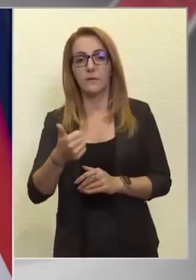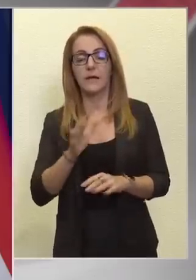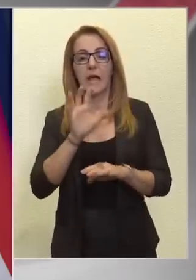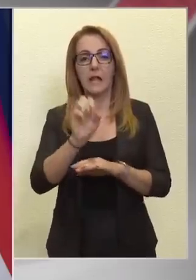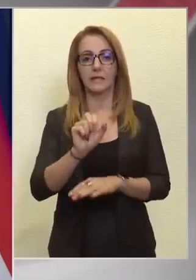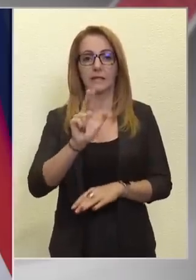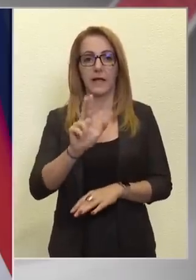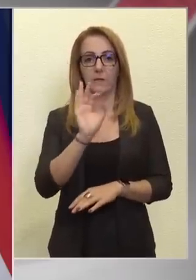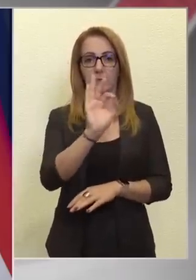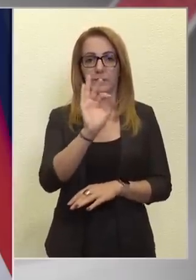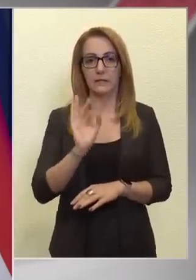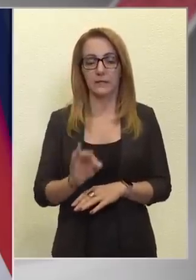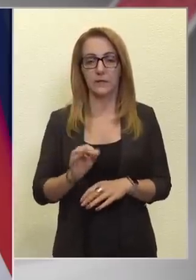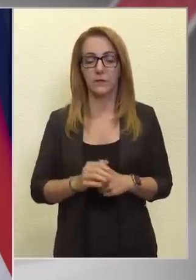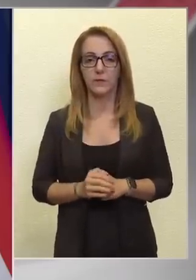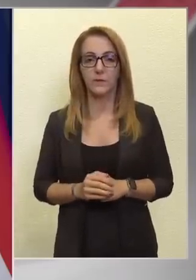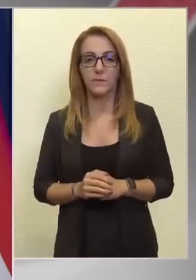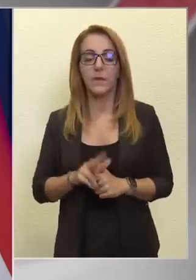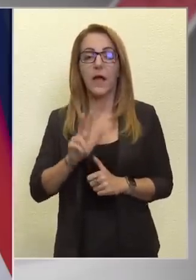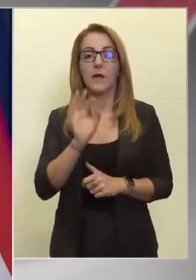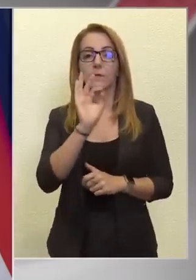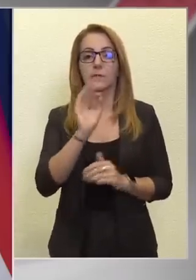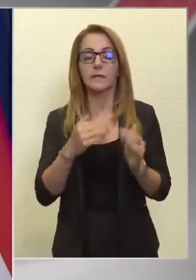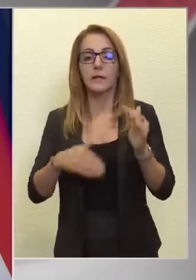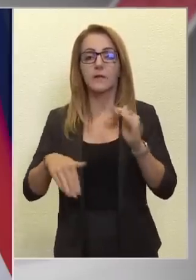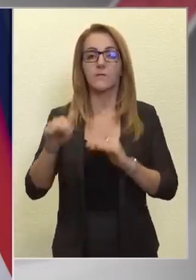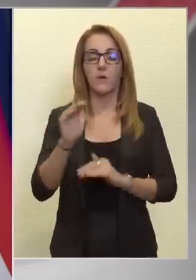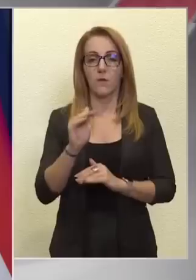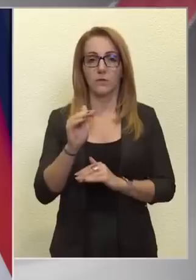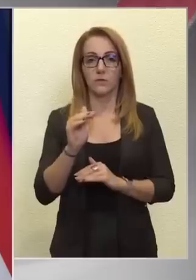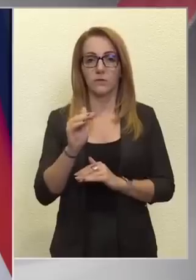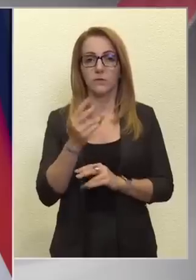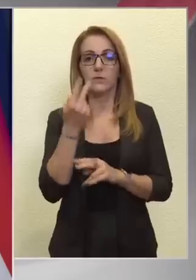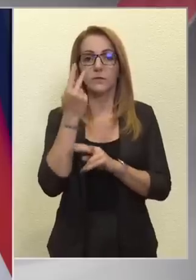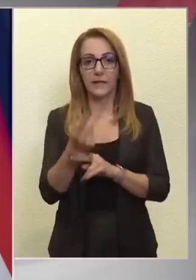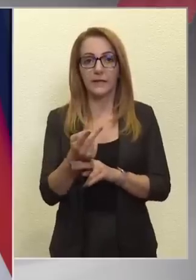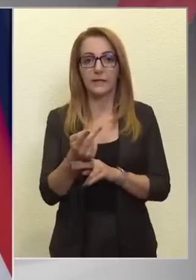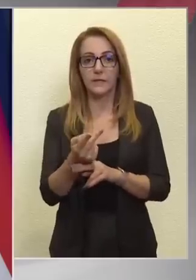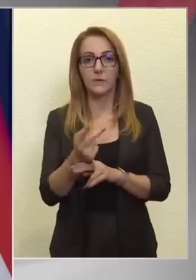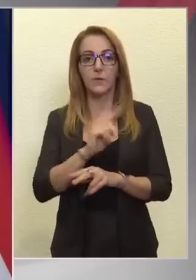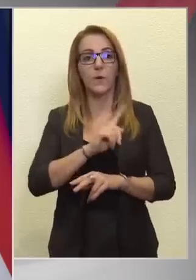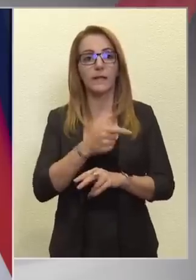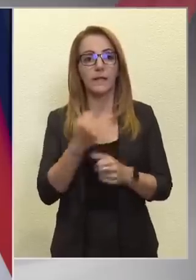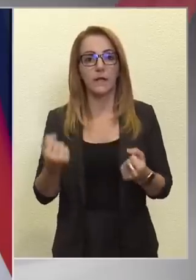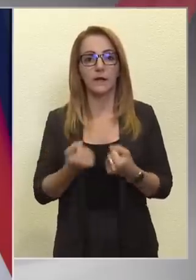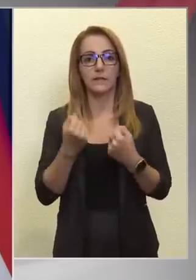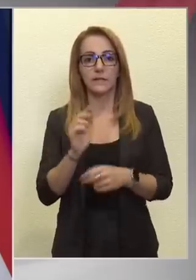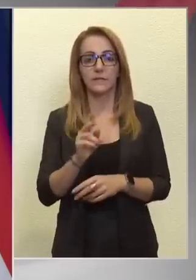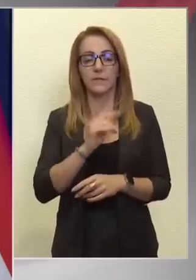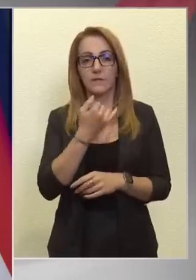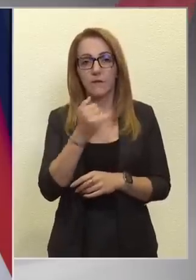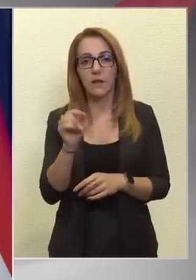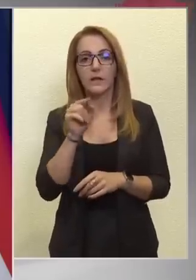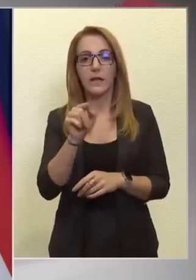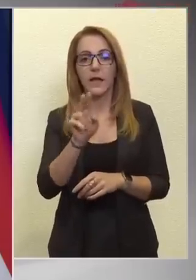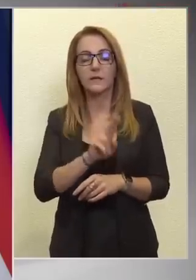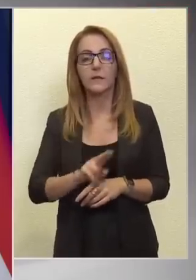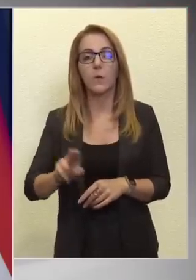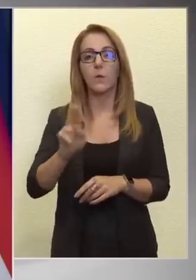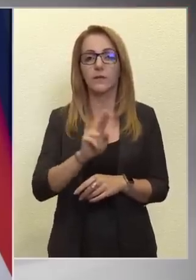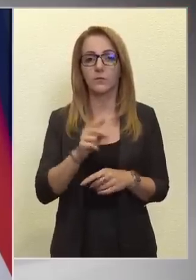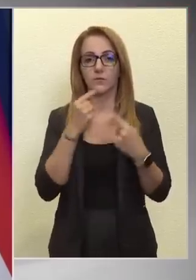a 3 százalékot. A 3 százalékot. Tehát a 3 százalék fölött tekintető energiaintenzívnek valaki. Ez egy uniós